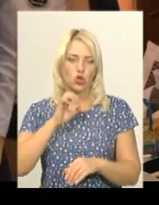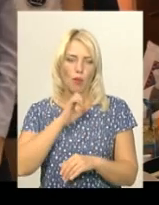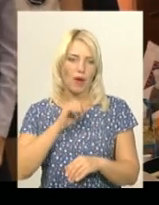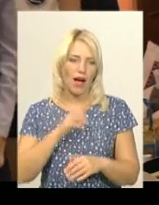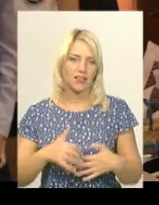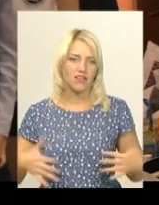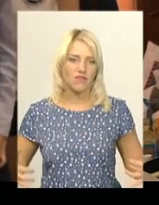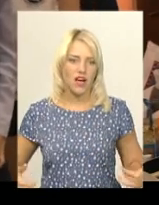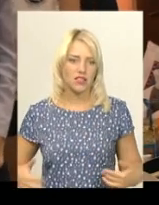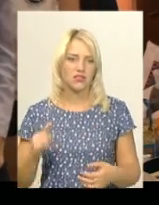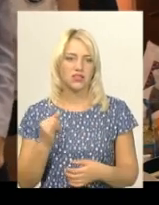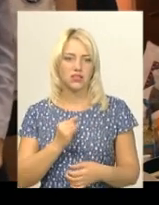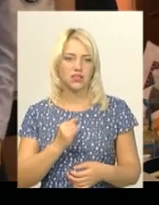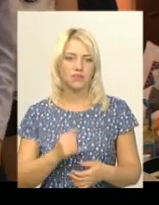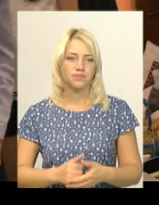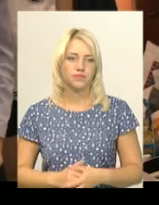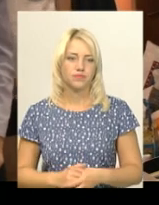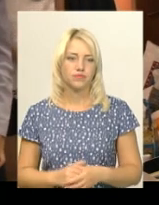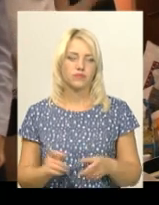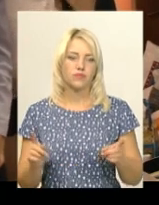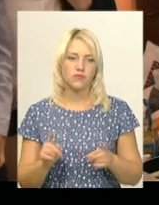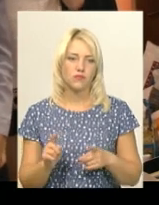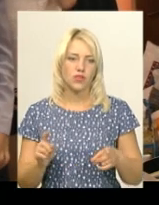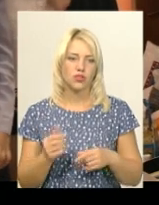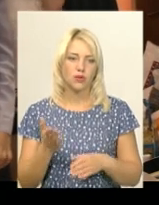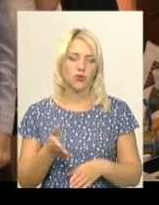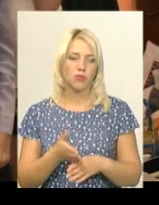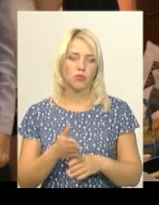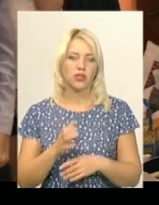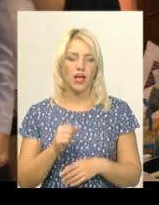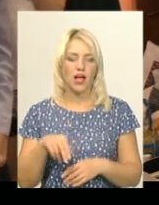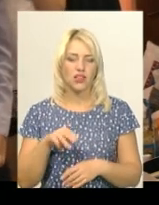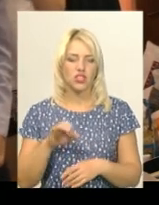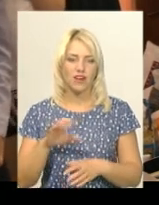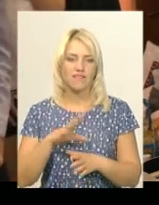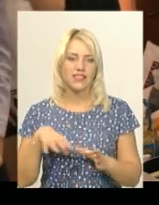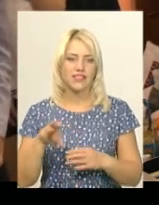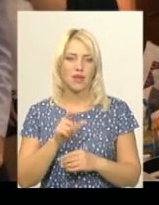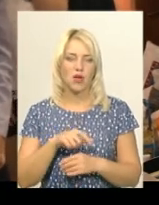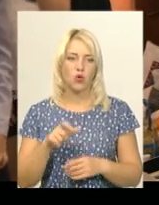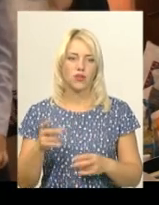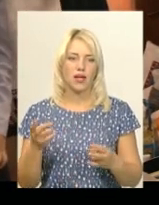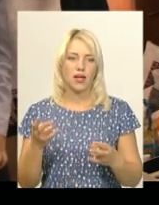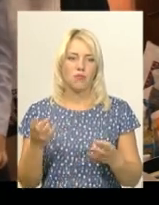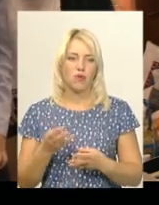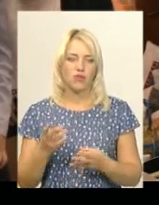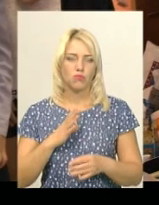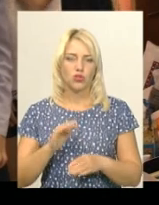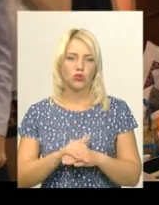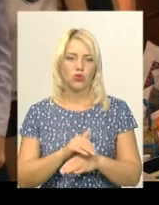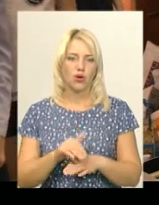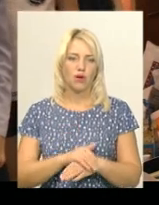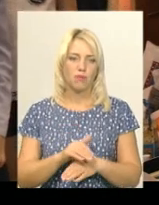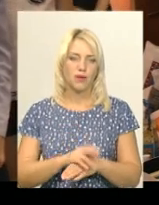тварин, щоб їм допомогти. Адже всі ми люди, ми маємо бути добрими,